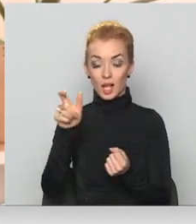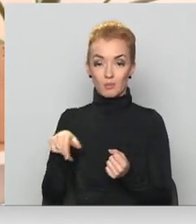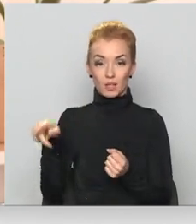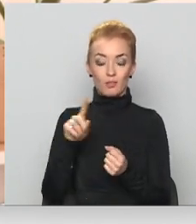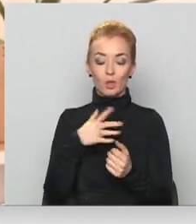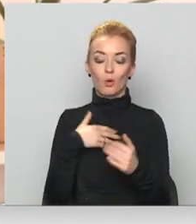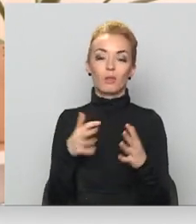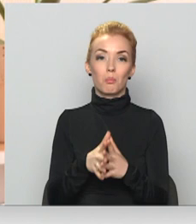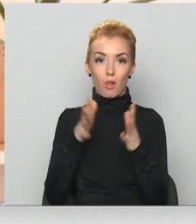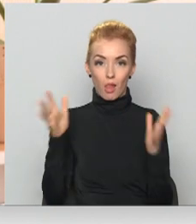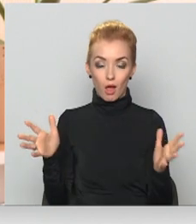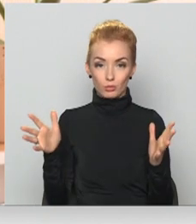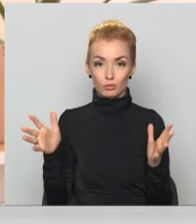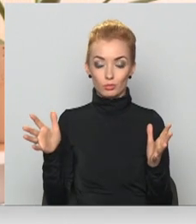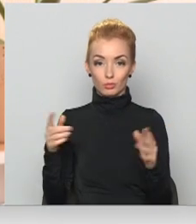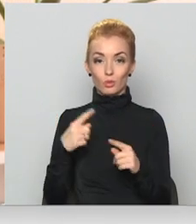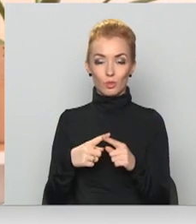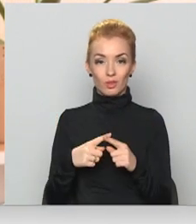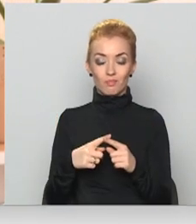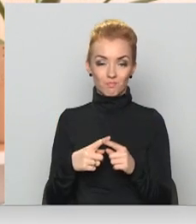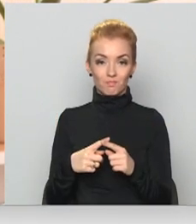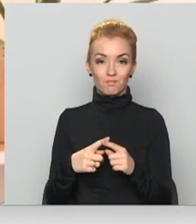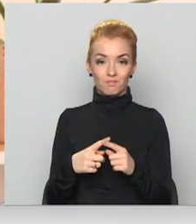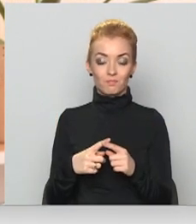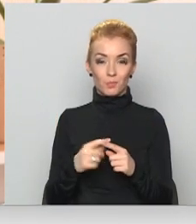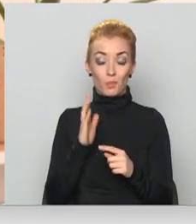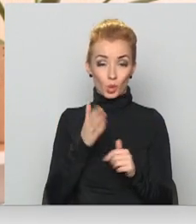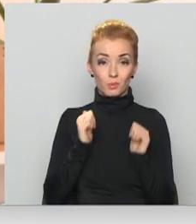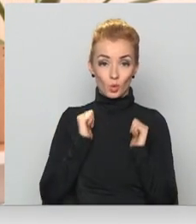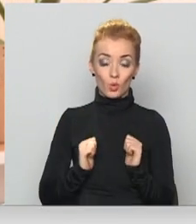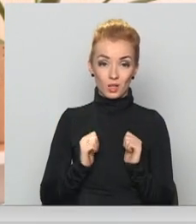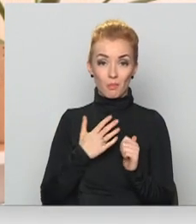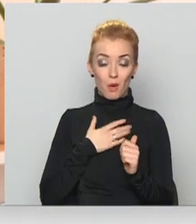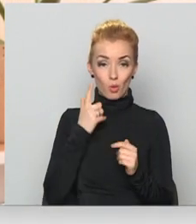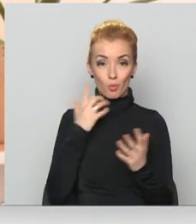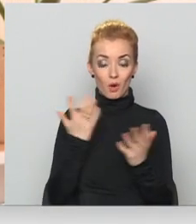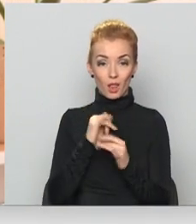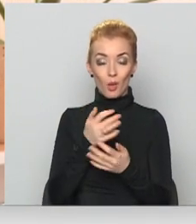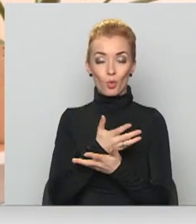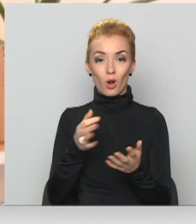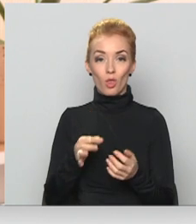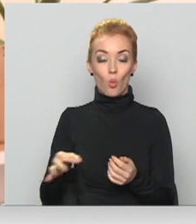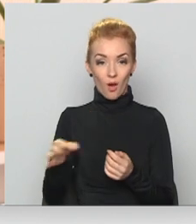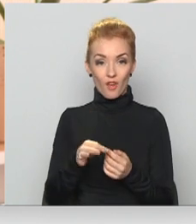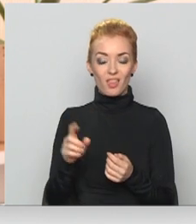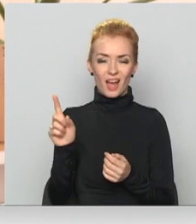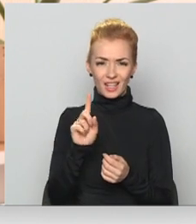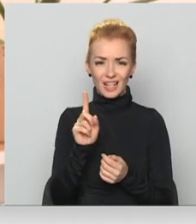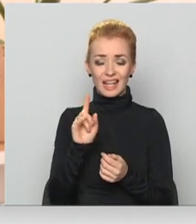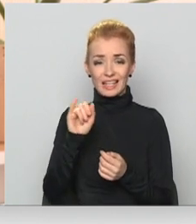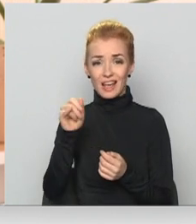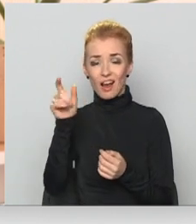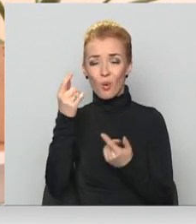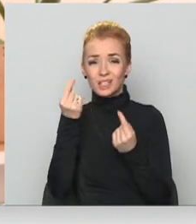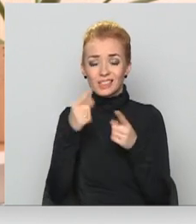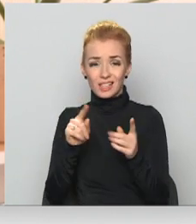plašs un liels, jo būsim godīgi, manuprāt, jebkurā novadā ir tā, ja ir kāds savādāks